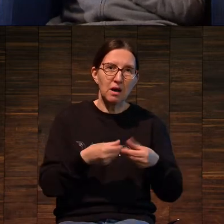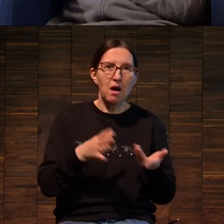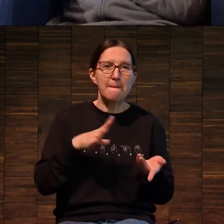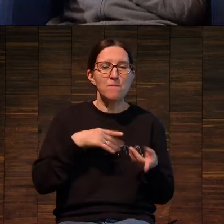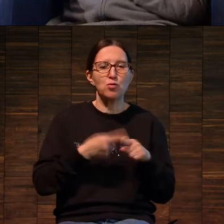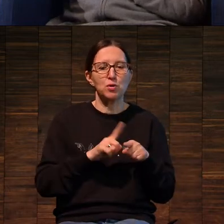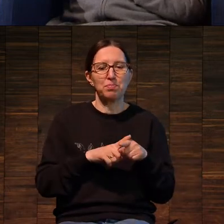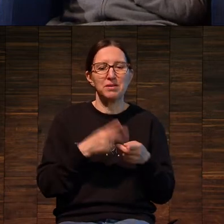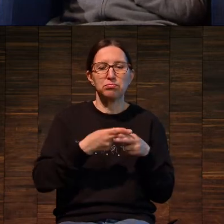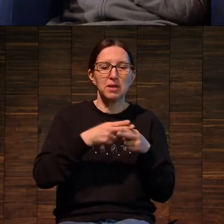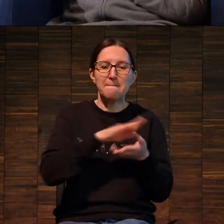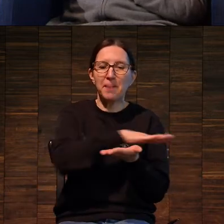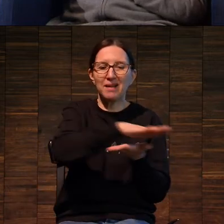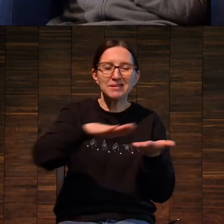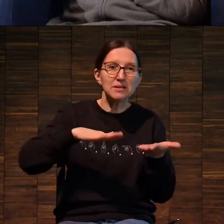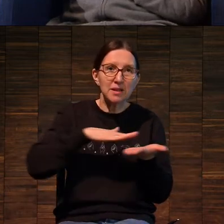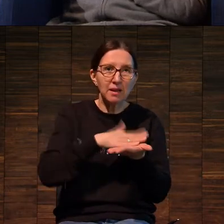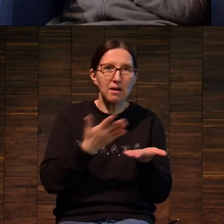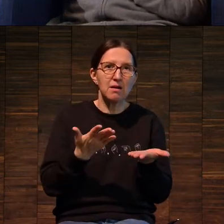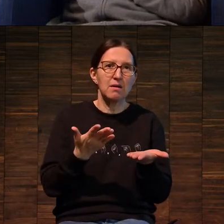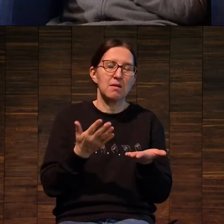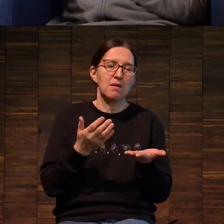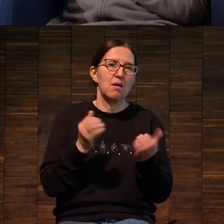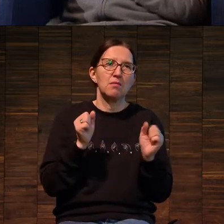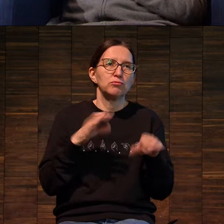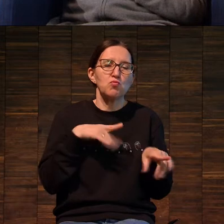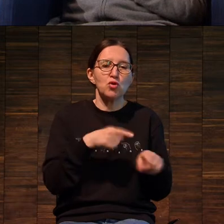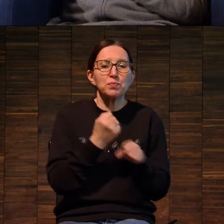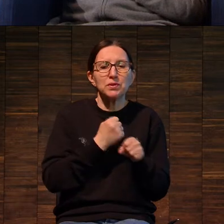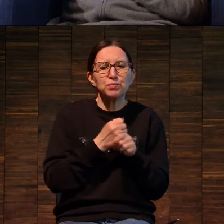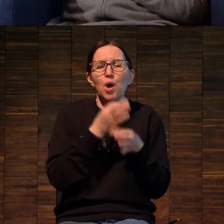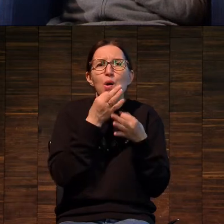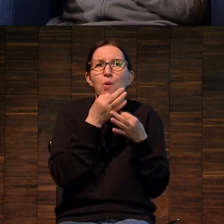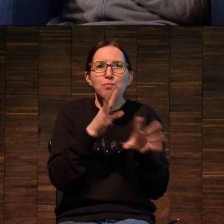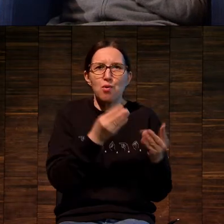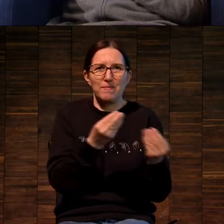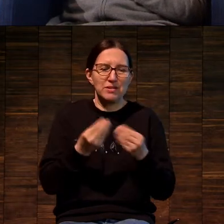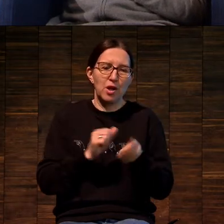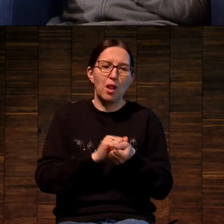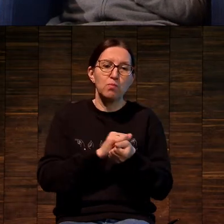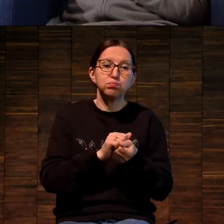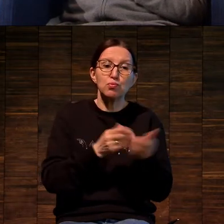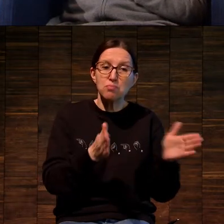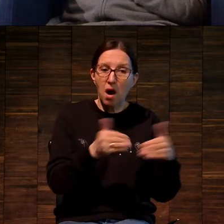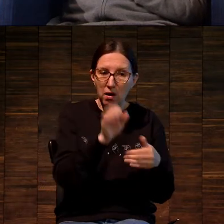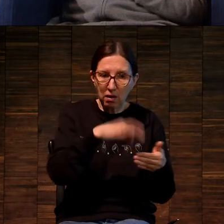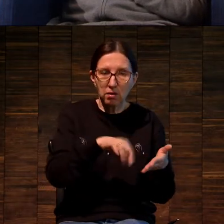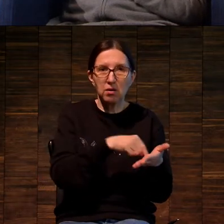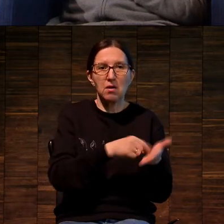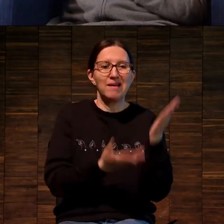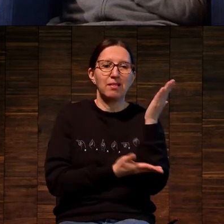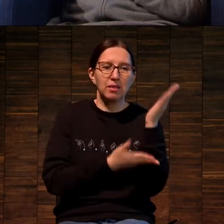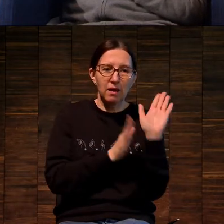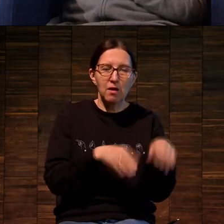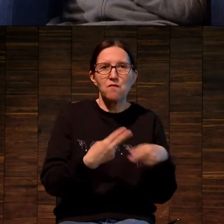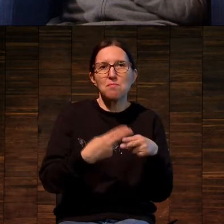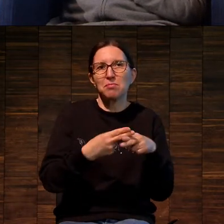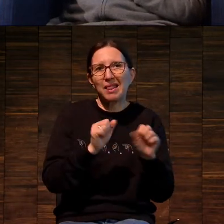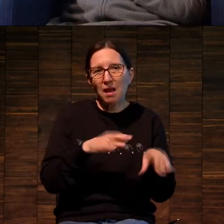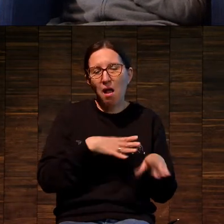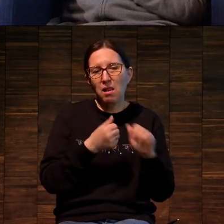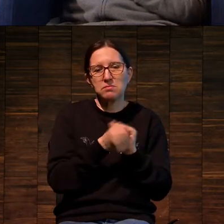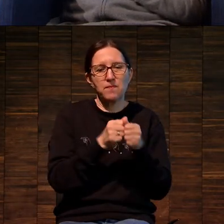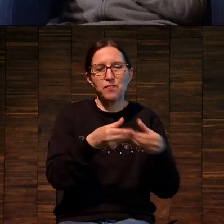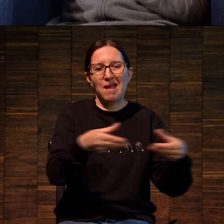пластина. Она может быть изготовлена из любого материала — бумаги, дерева, металла,